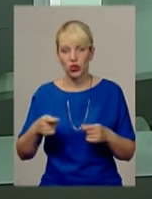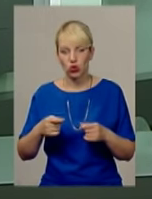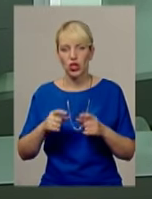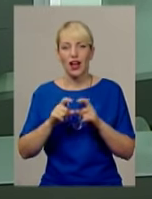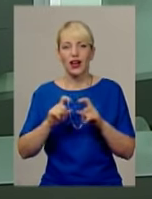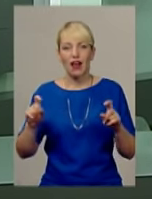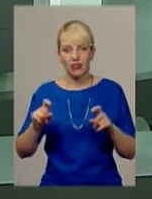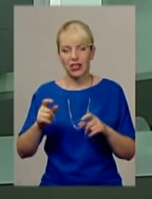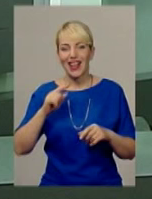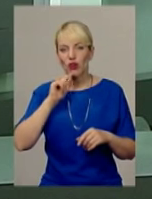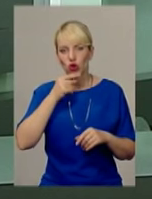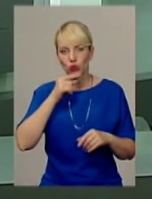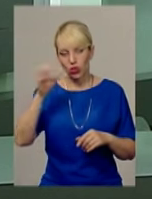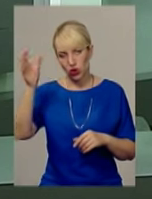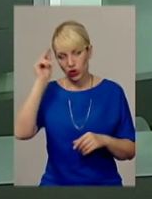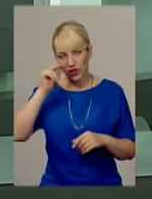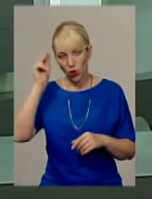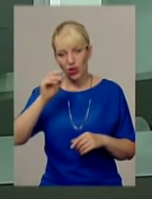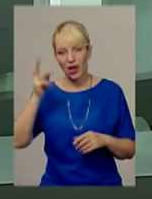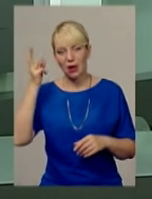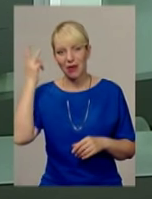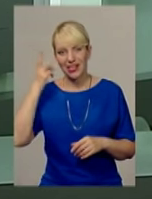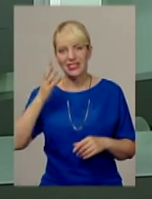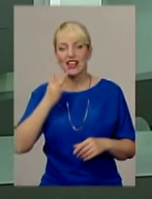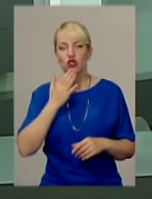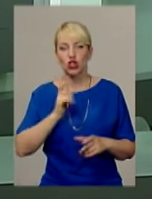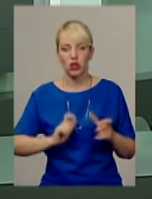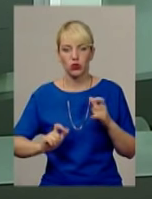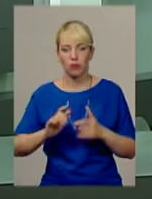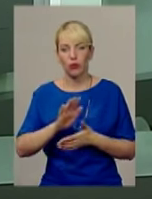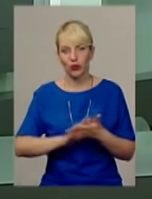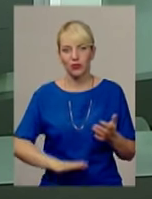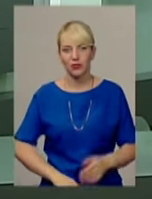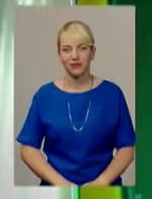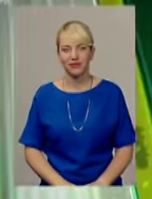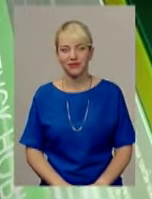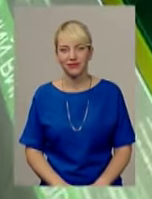економічної теорії Хмельницького національного університету. А ми продовжуємо «Тиждень Хмельниччини».